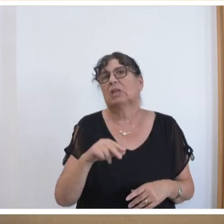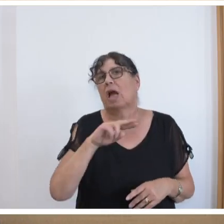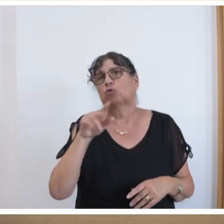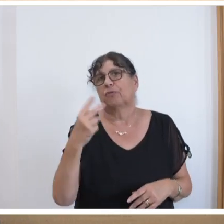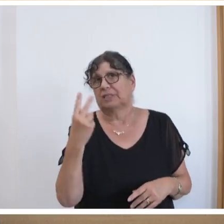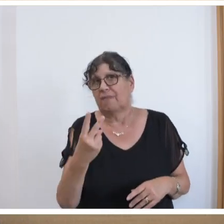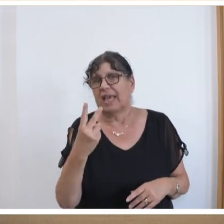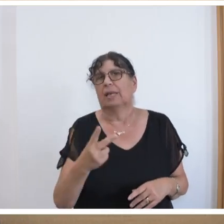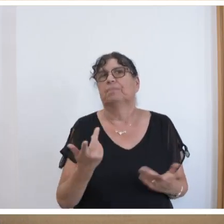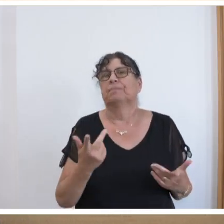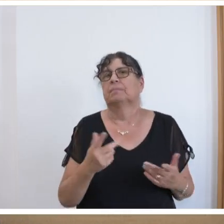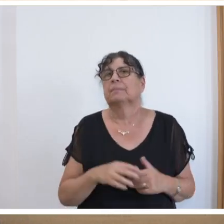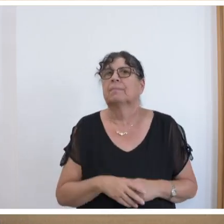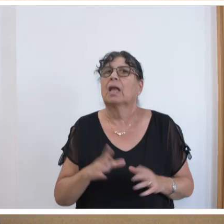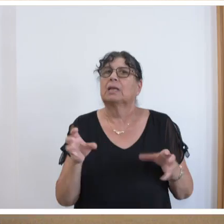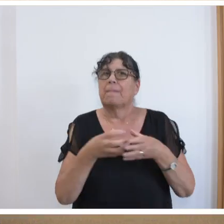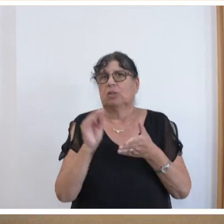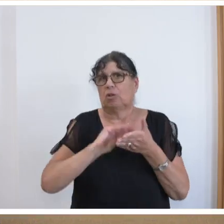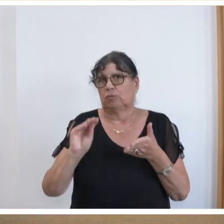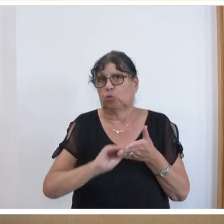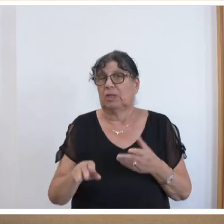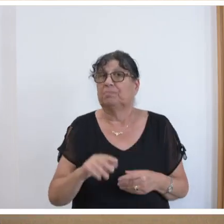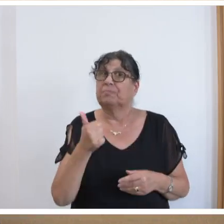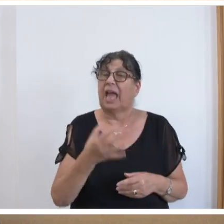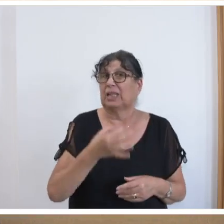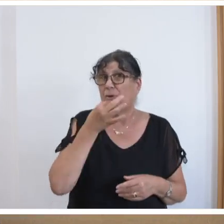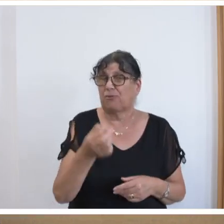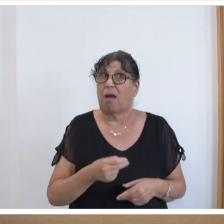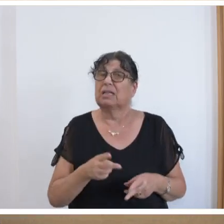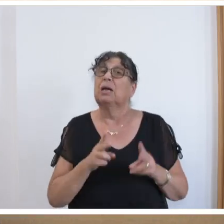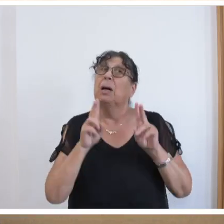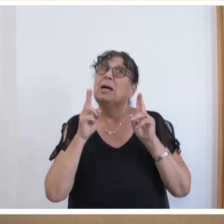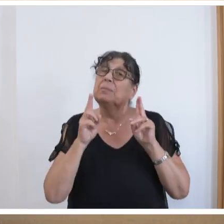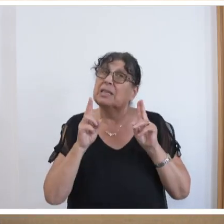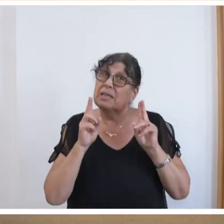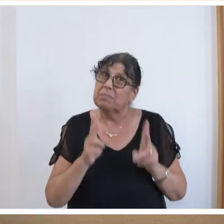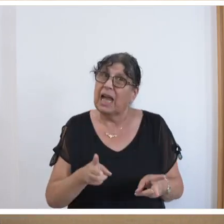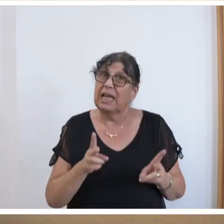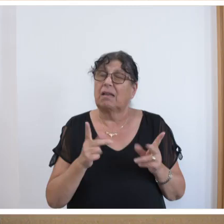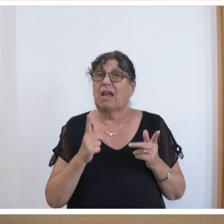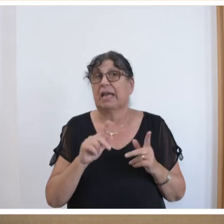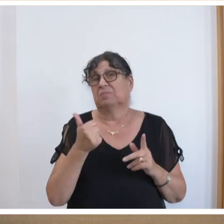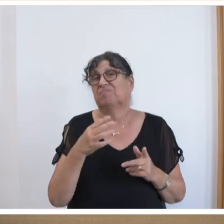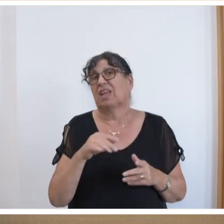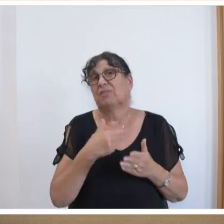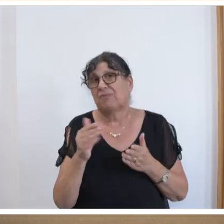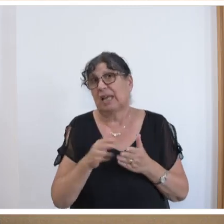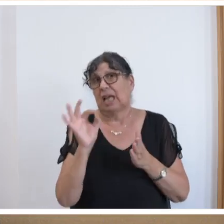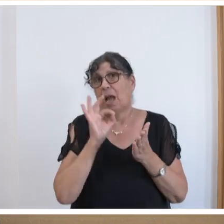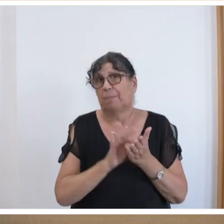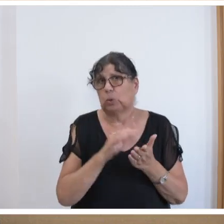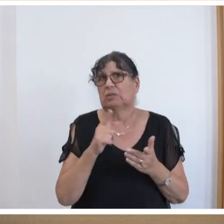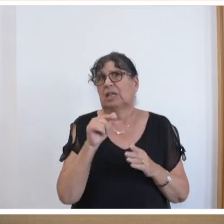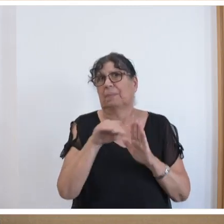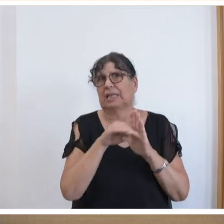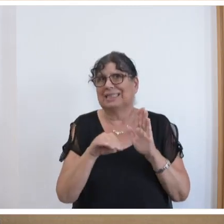Eine Frage der Gerechtigkeit ist für mich ein weiterer wichtiger Punkt in diesem Gesetz, wo wir tatsächlich Ungerechtigkeiten